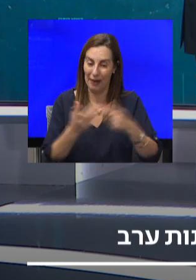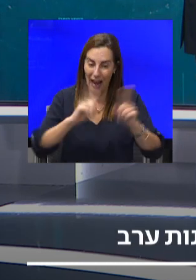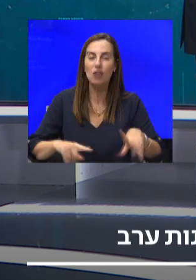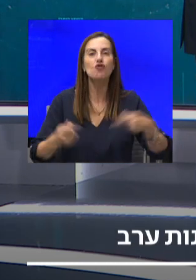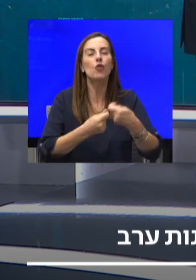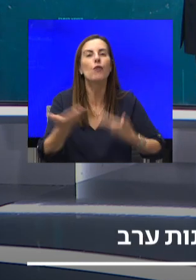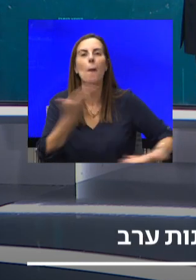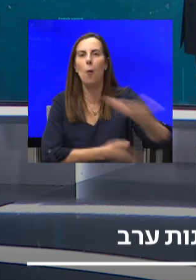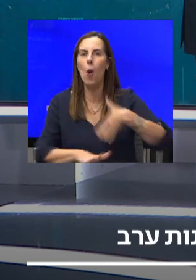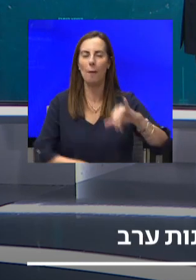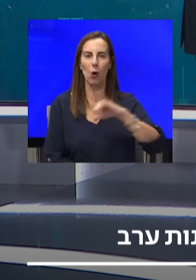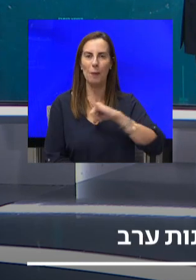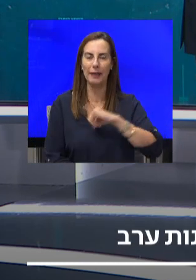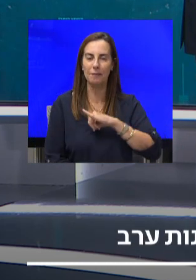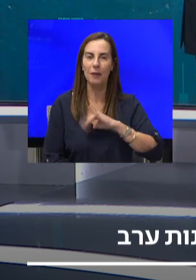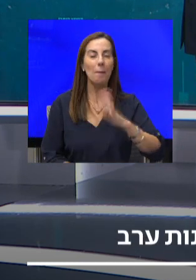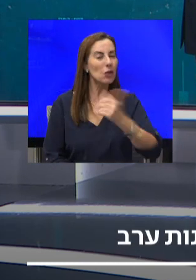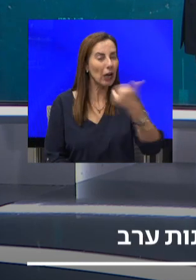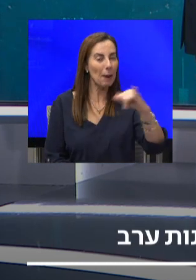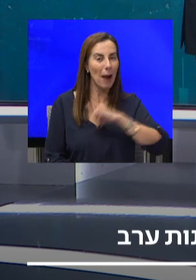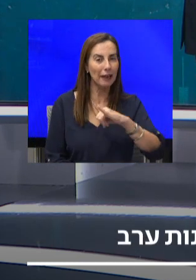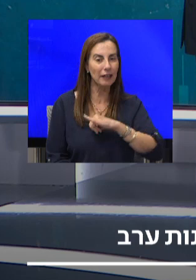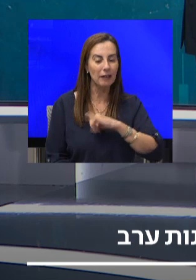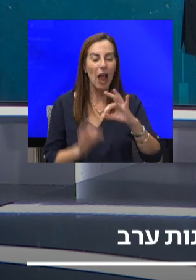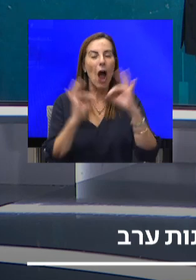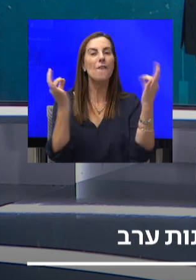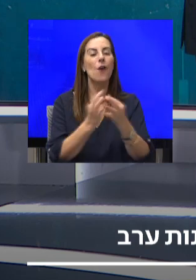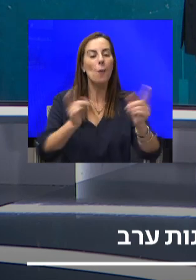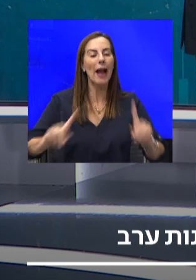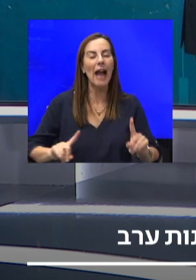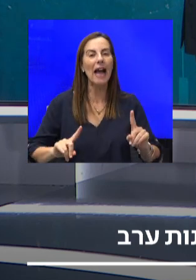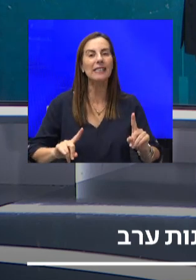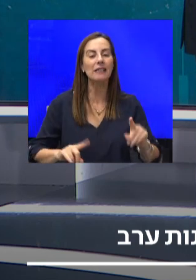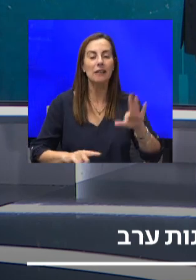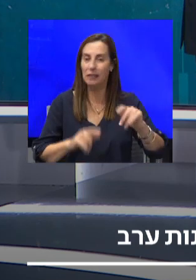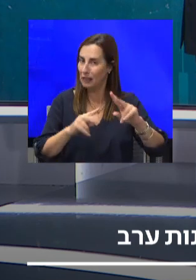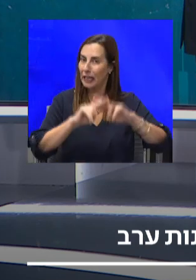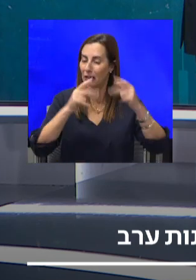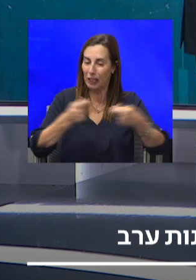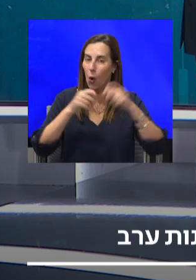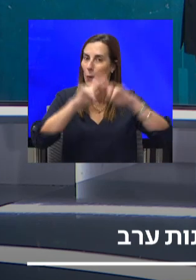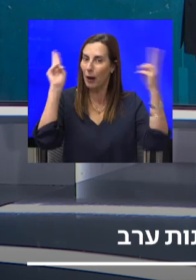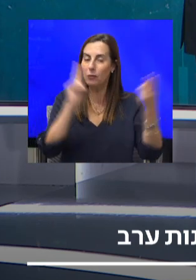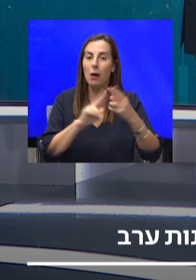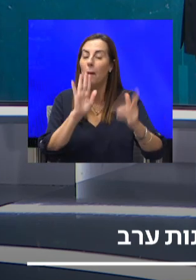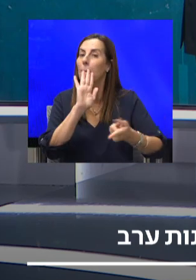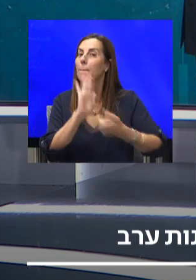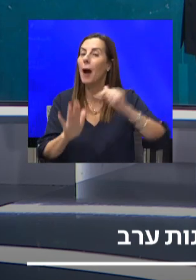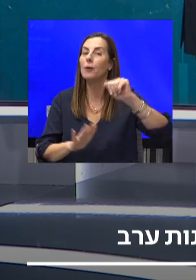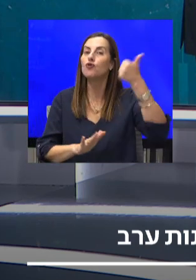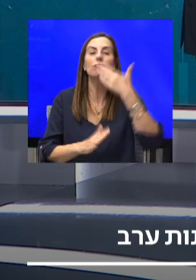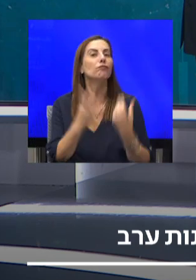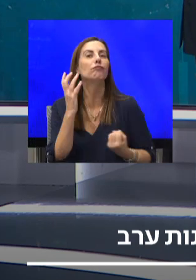שהדבר המעניין ביותר הוא בעצם פורום הגז המזרח תיכוני. למעשה זה ארגון בינלאומי של הראשונה, ישראל יסדה ביחד עם מדינות